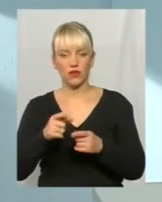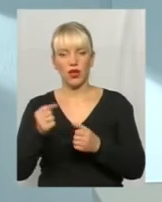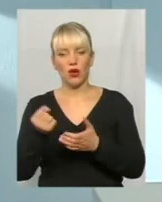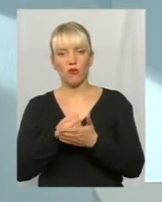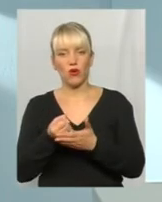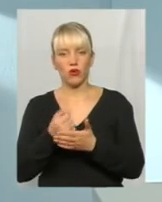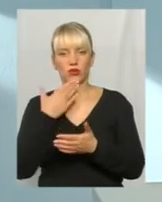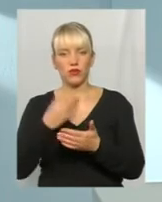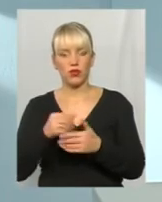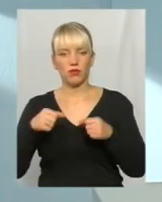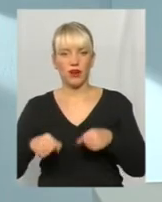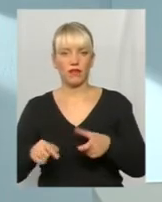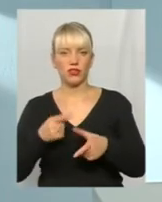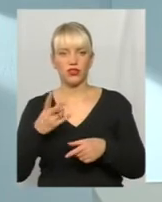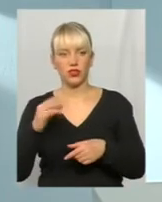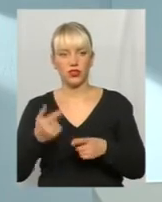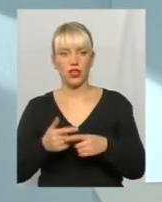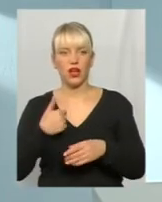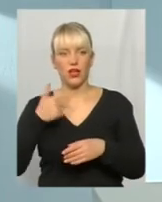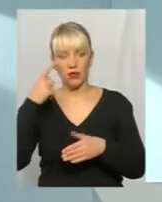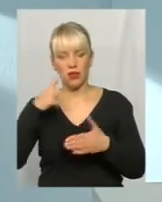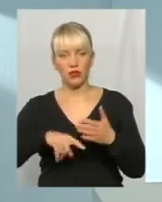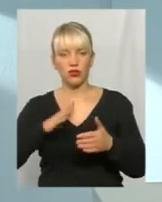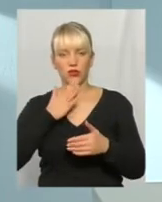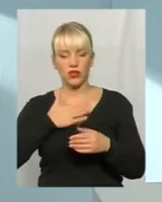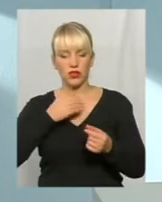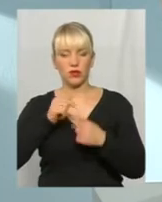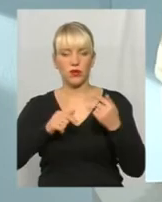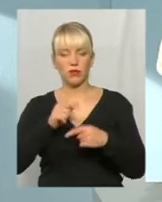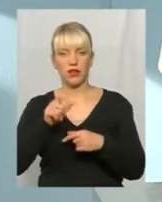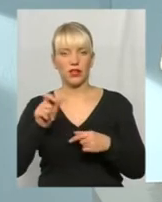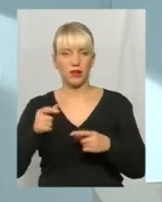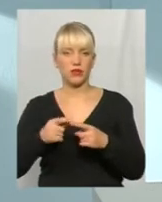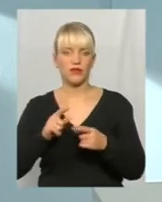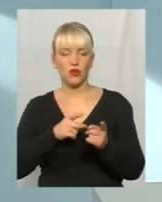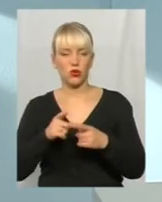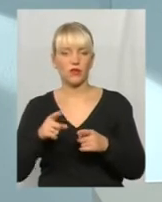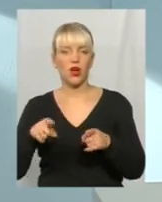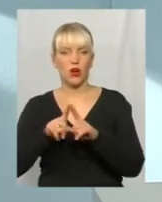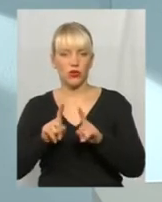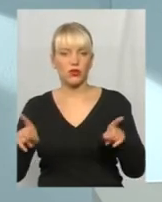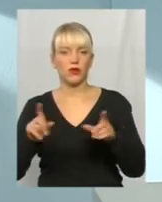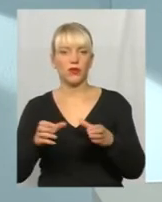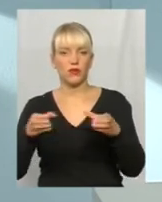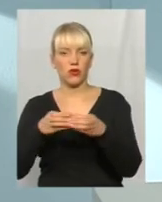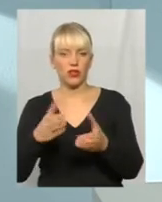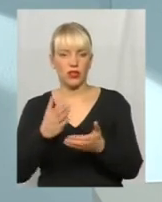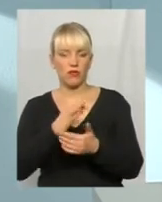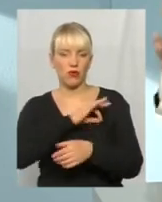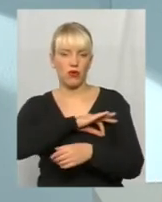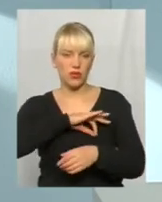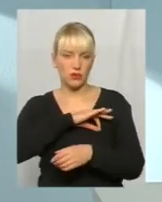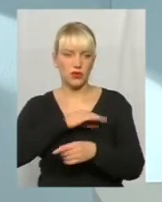переважна більшість наших підприємців готова, особливо колективно. Для цього створюються спілки, профспілки,